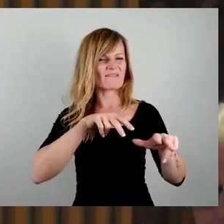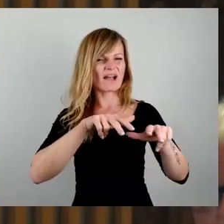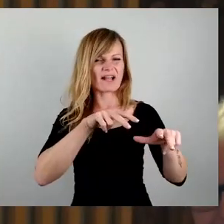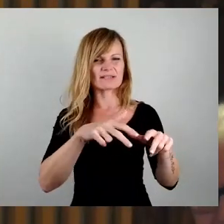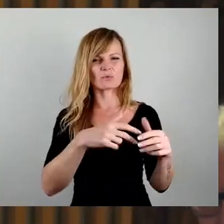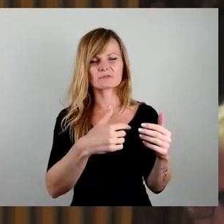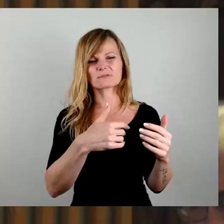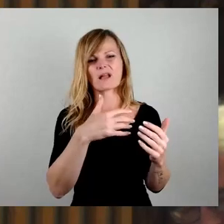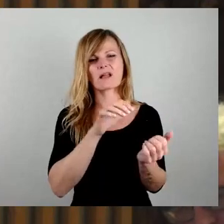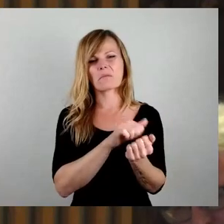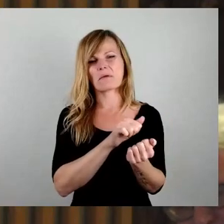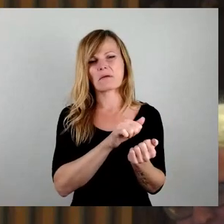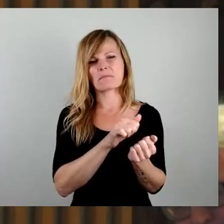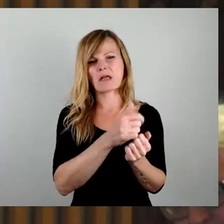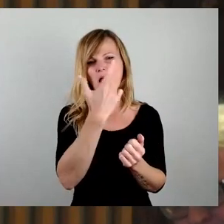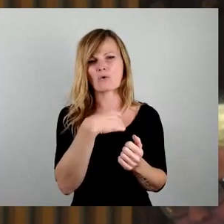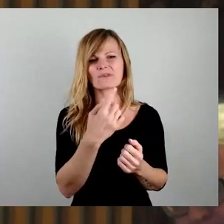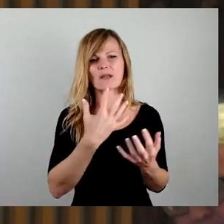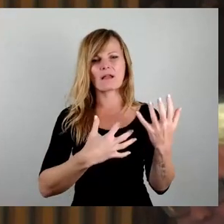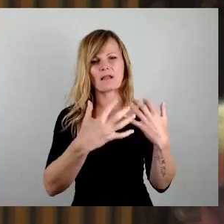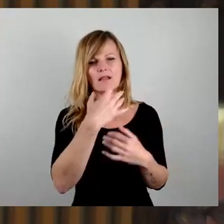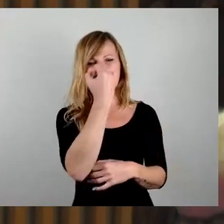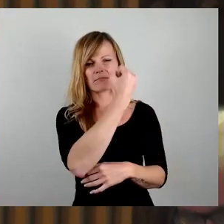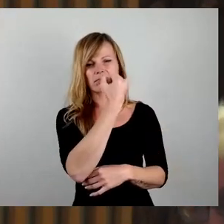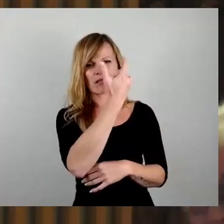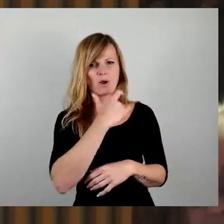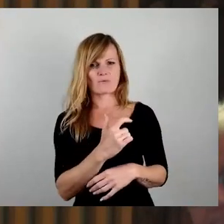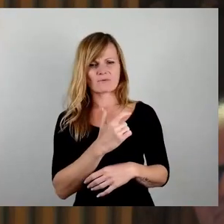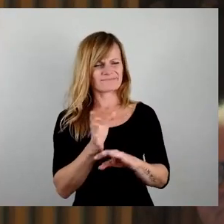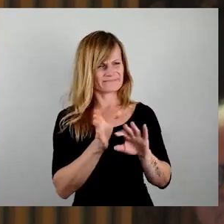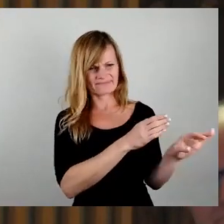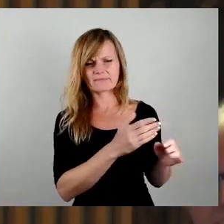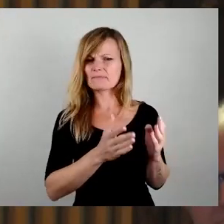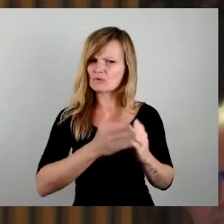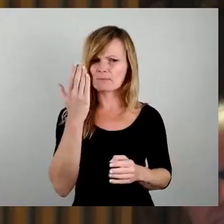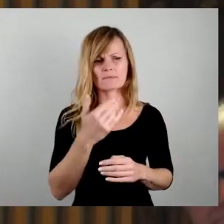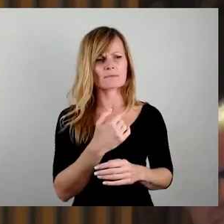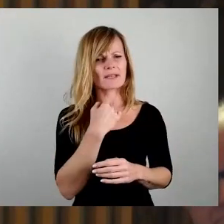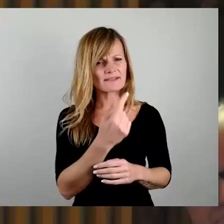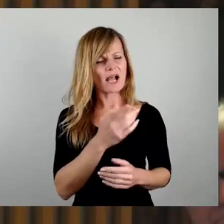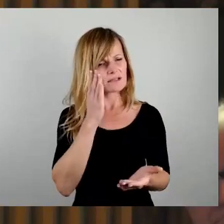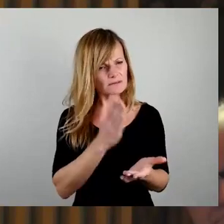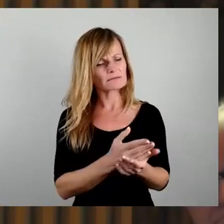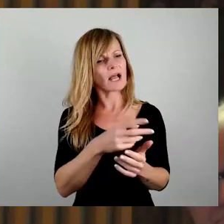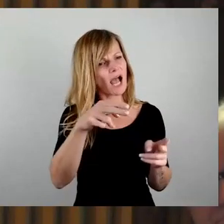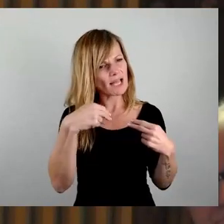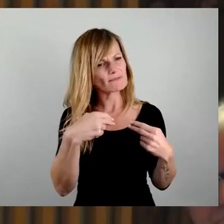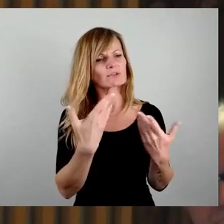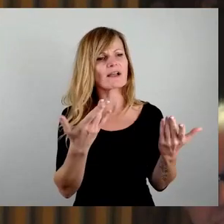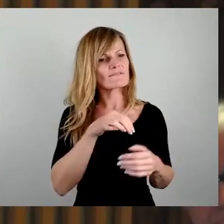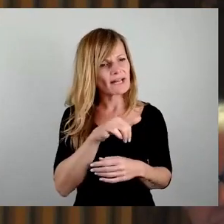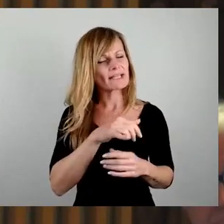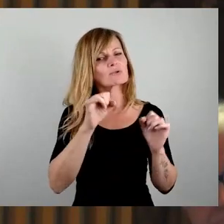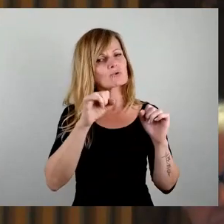einzulullen. Ich habe ihn gefragt, gibt es, sagen Sie mir endlich, welche Zusagen der Landeshauptstadt